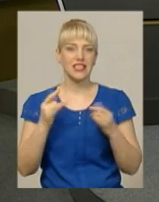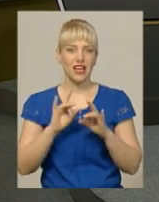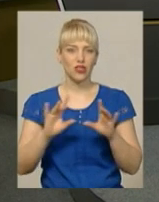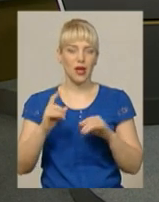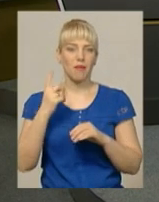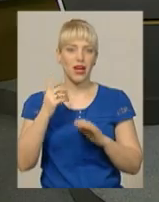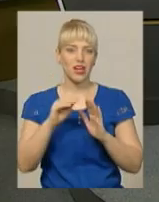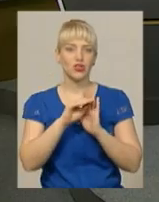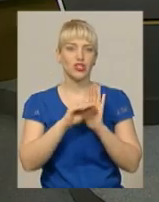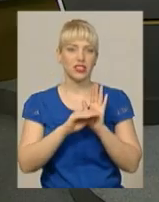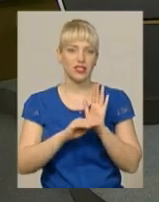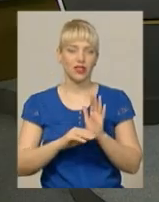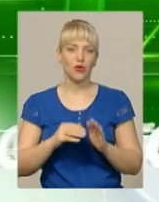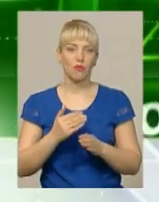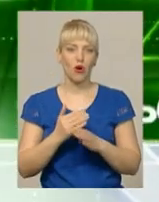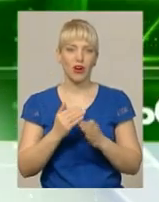анонс першої частини програми.